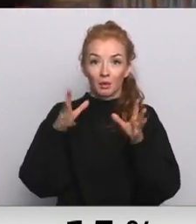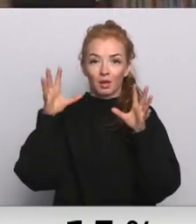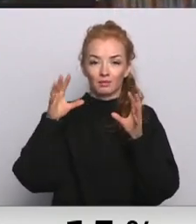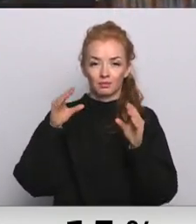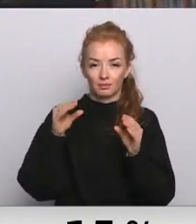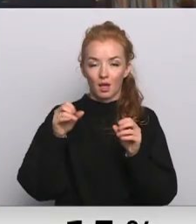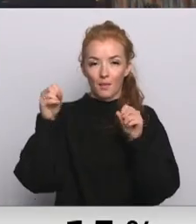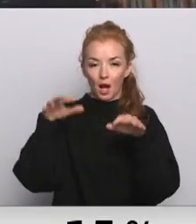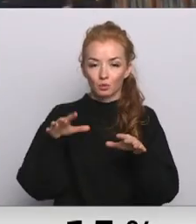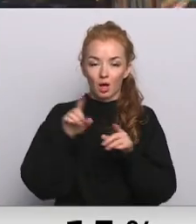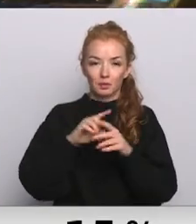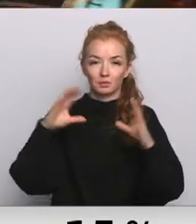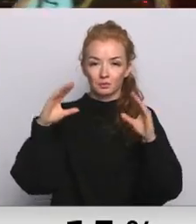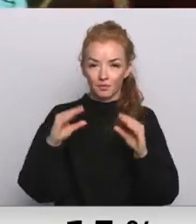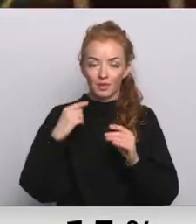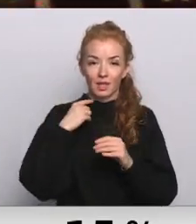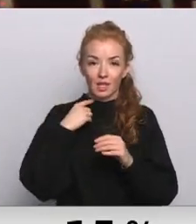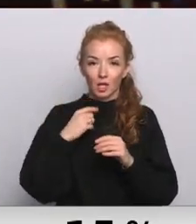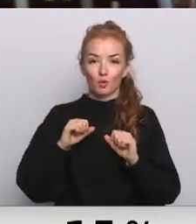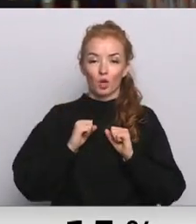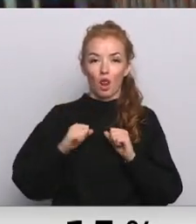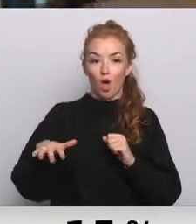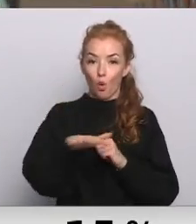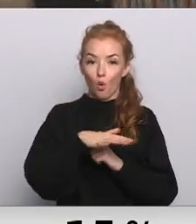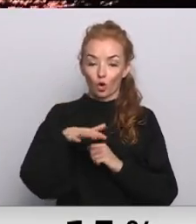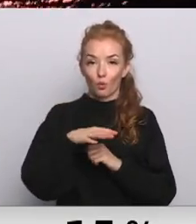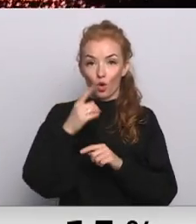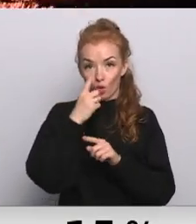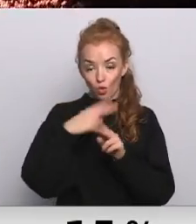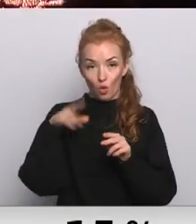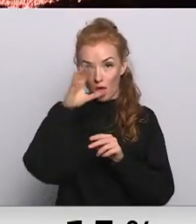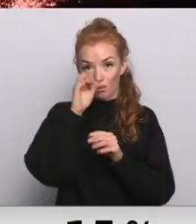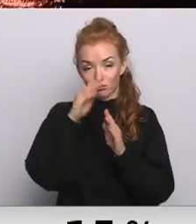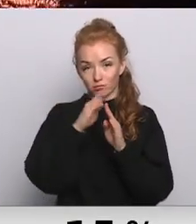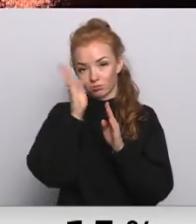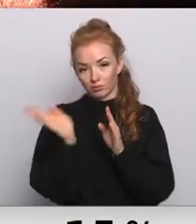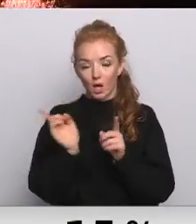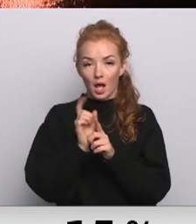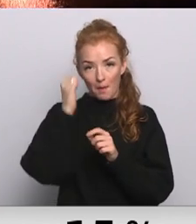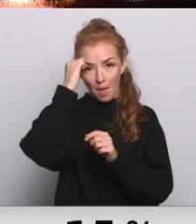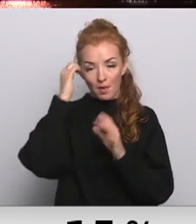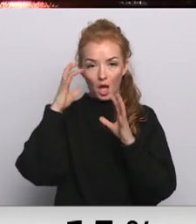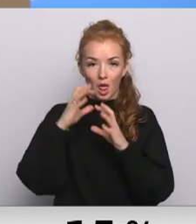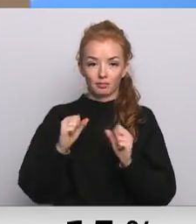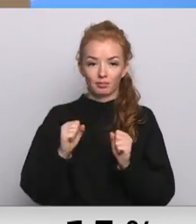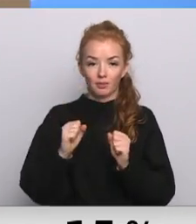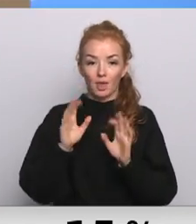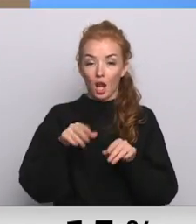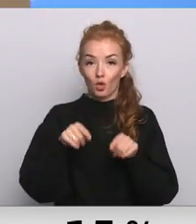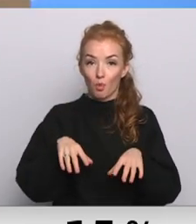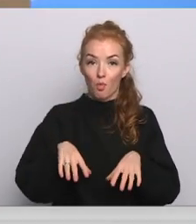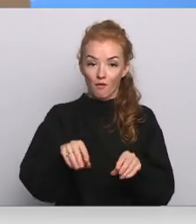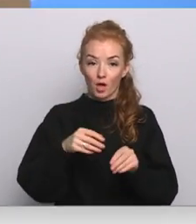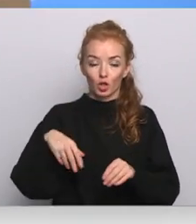Apgaismojums tiks samazināts arī Lielajos Rīgas sporta laukumos. No pusnaktas tumsā ieslīgs arī piemenekļi. Lai to izdarītu, mums